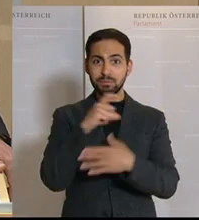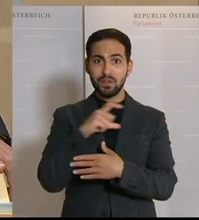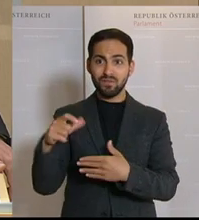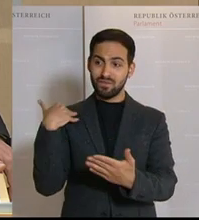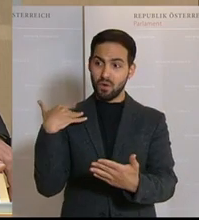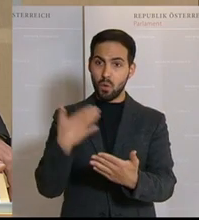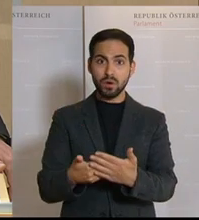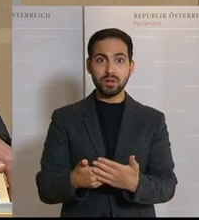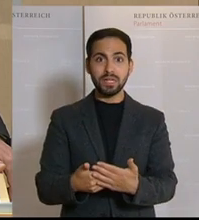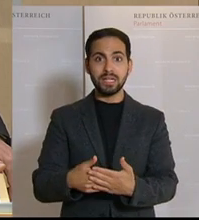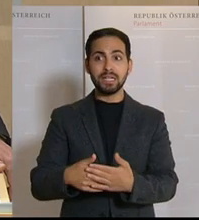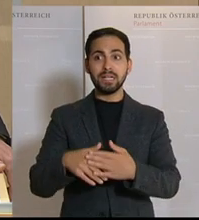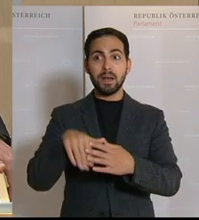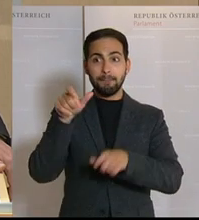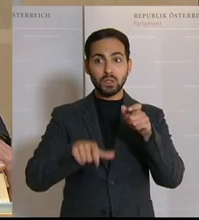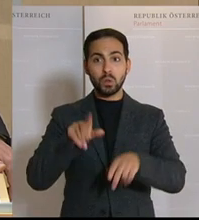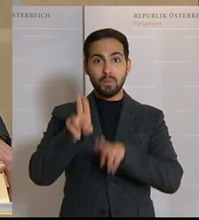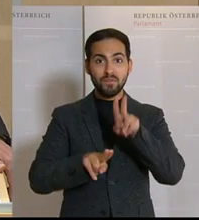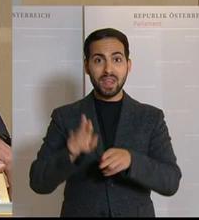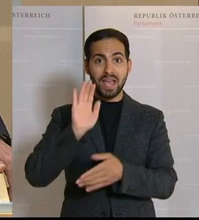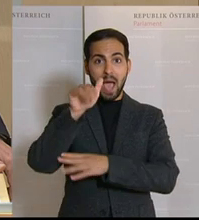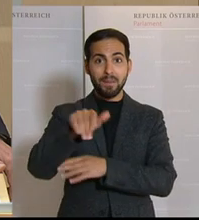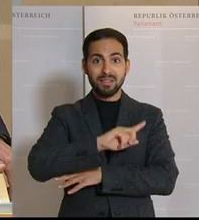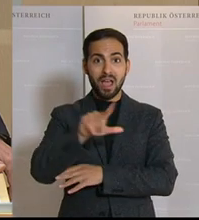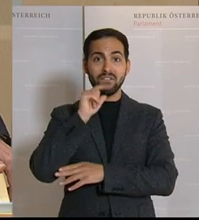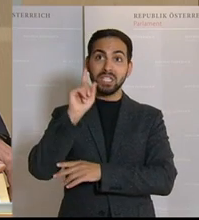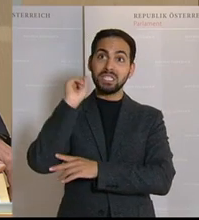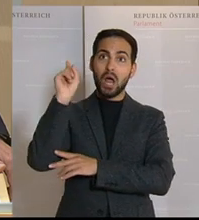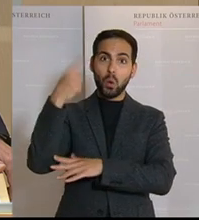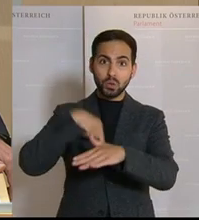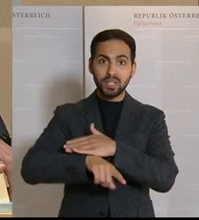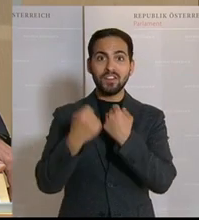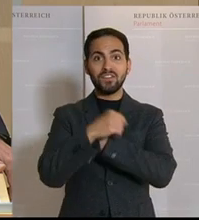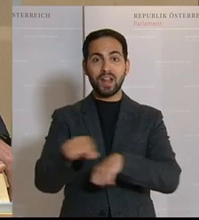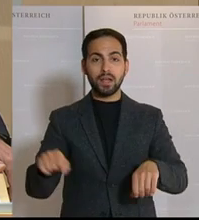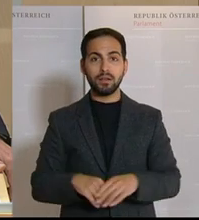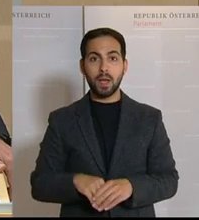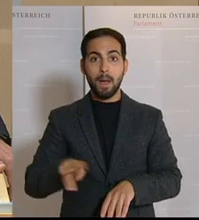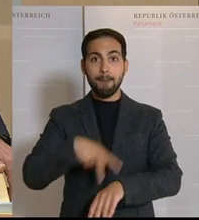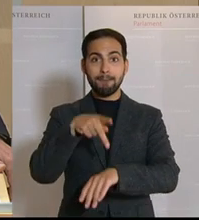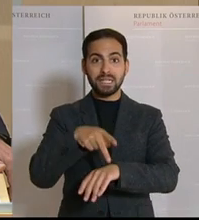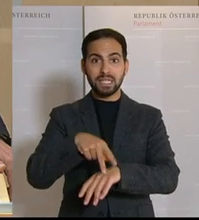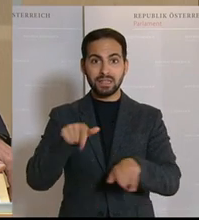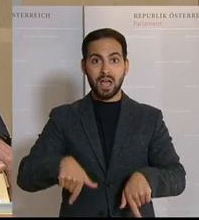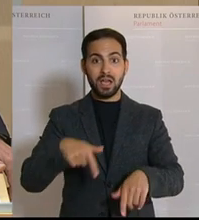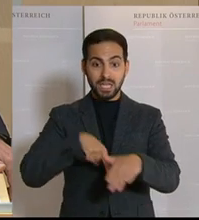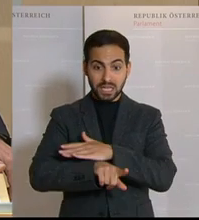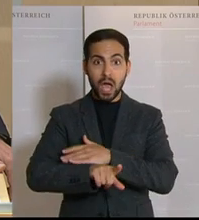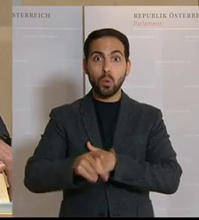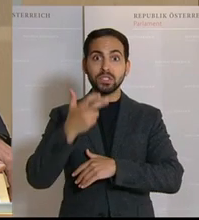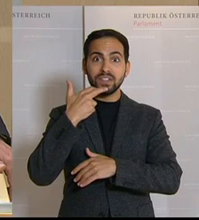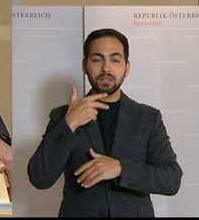Wochen durften die Insassen des Pflegeheims nicht ins Freie. Patienten, die ausbrechen wollten, wurden von den Pflegern